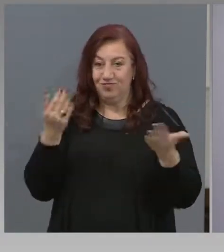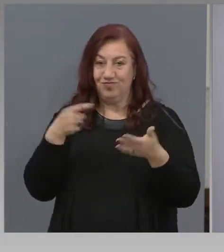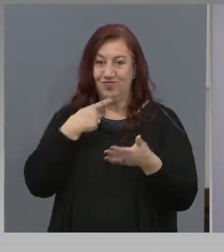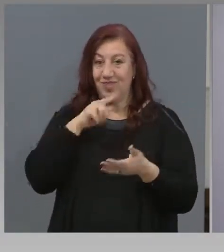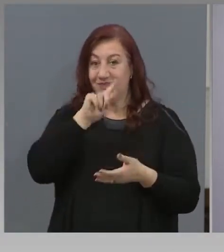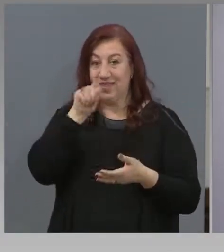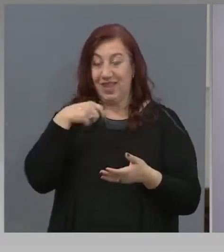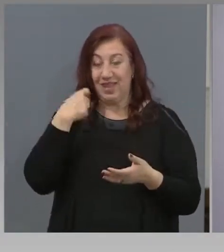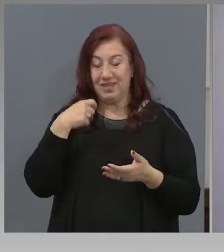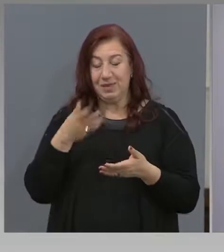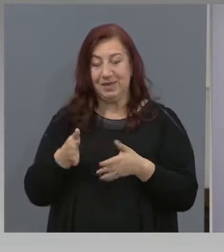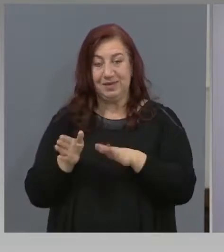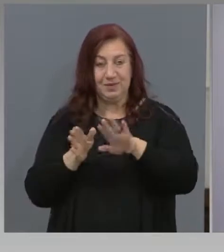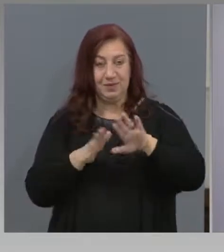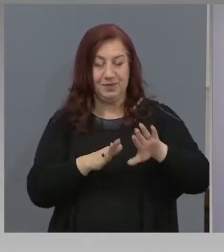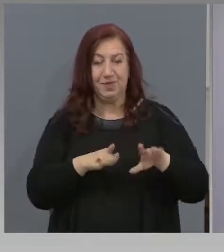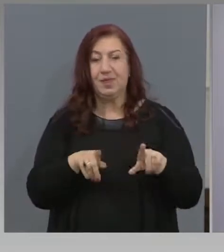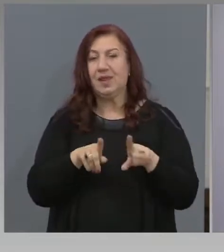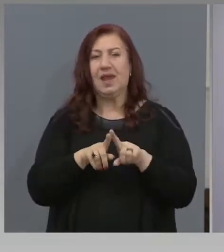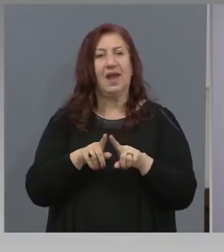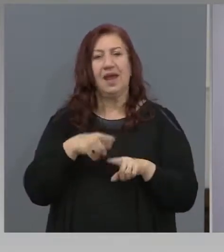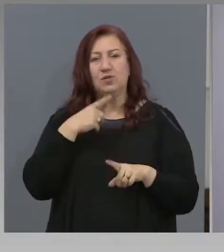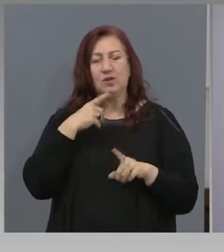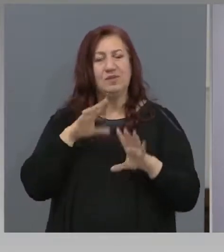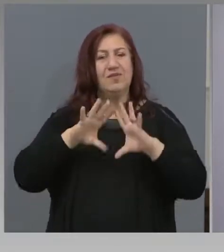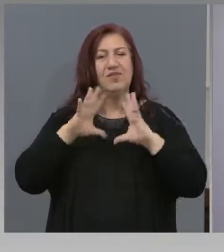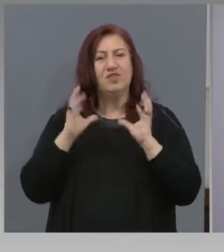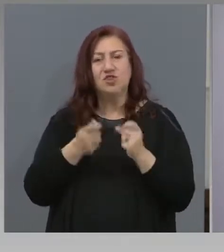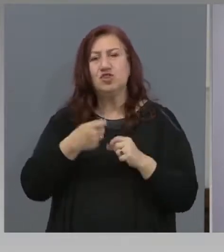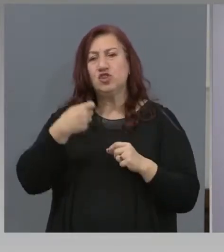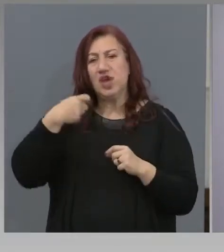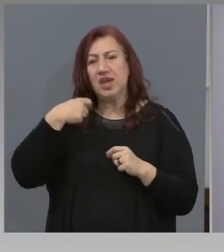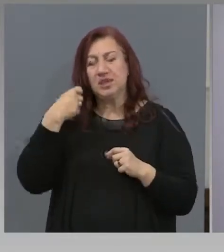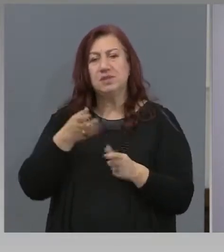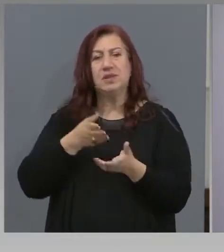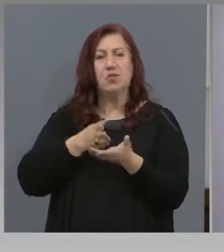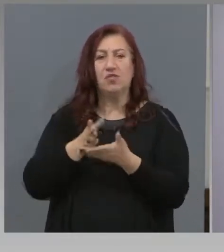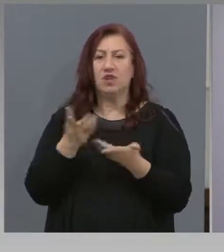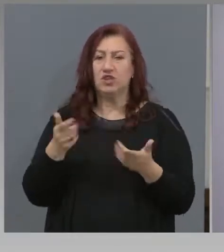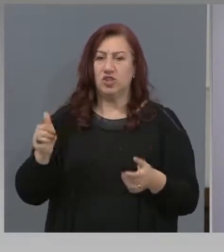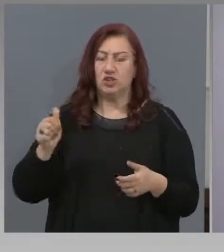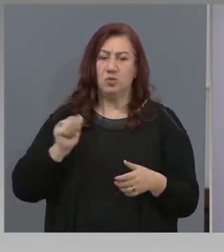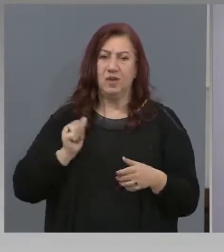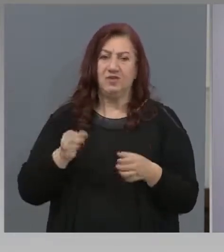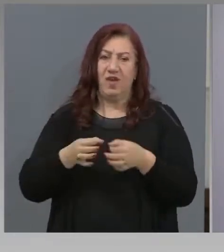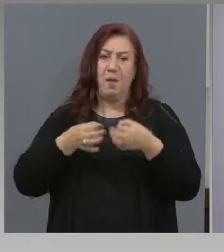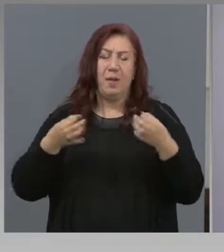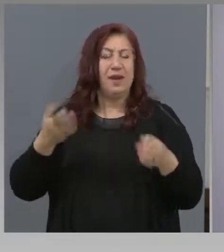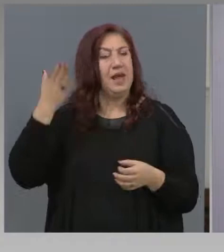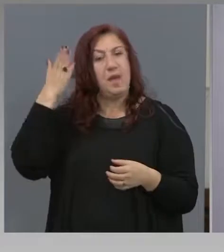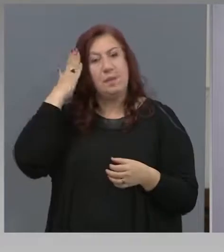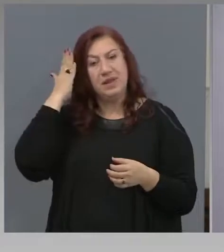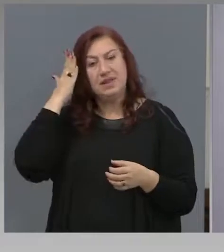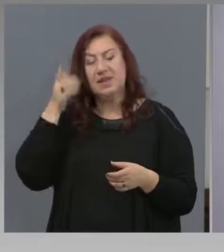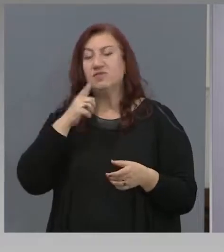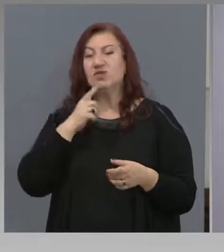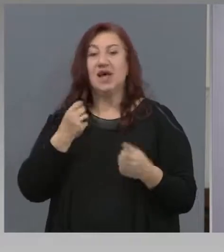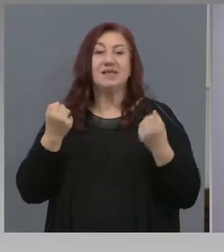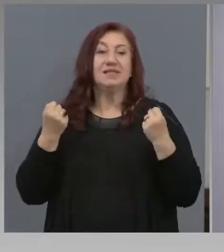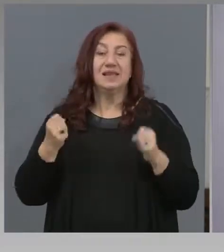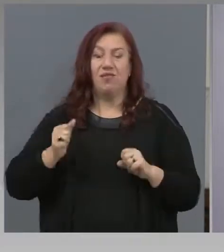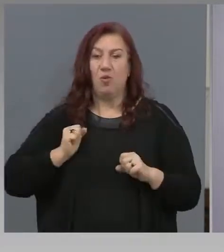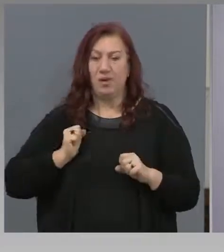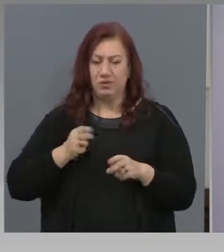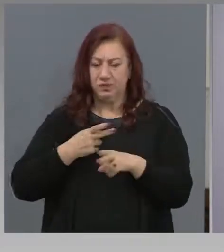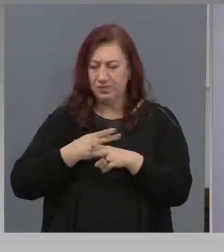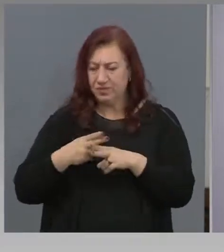Както каза, всички изпити се провеждат при спазване на мерките на Министерството на здравеопазването.